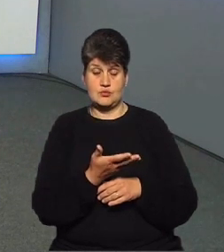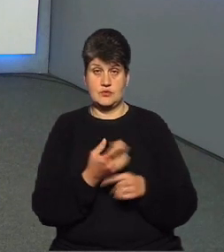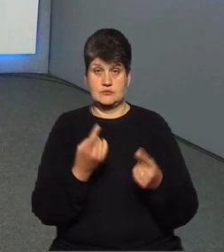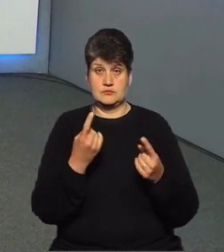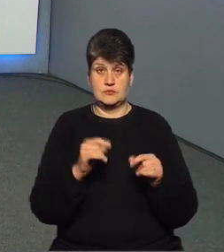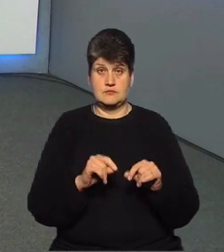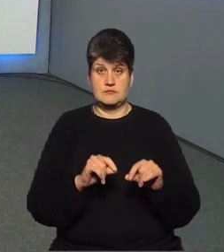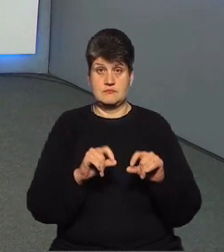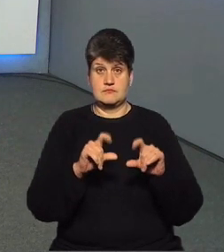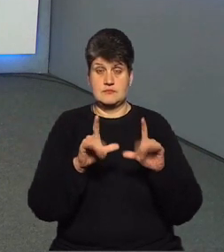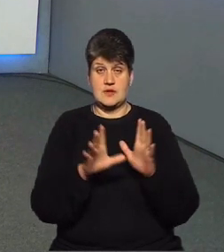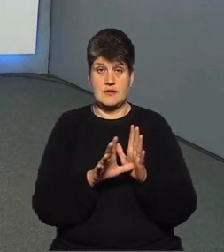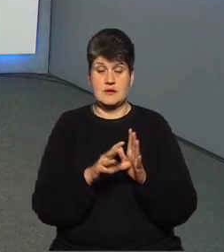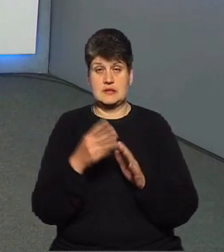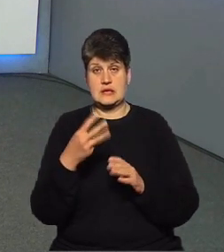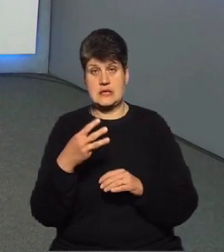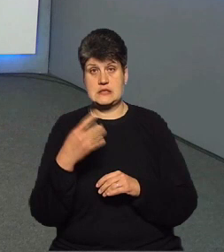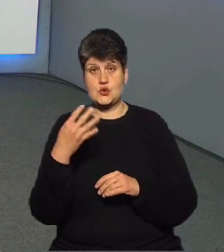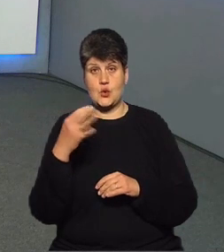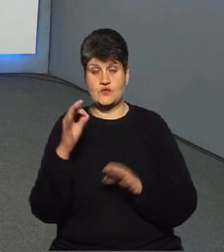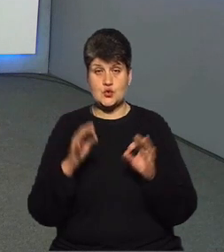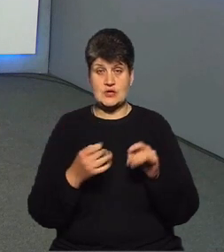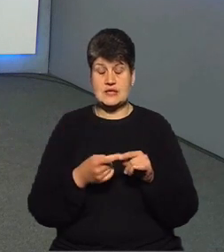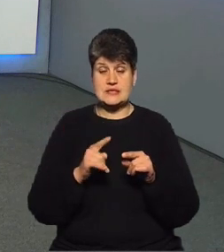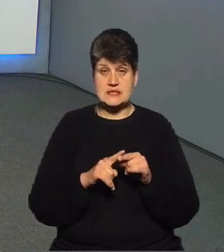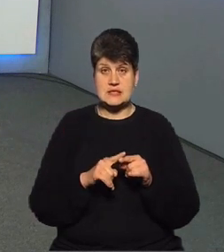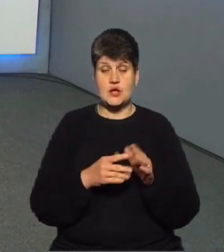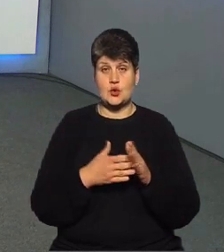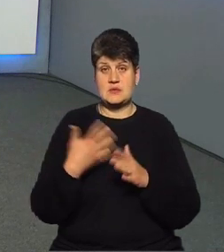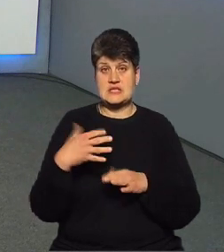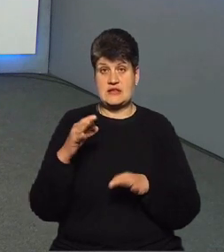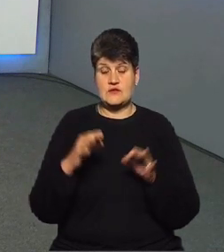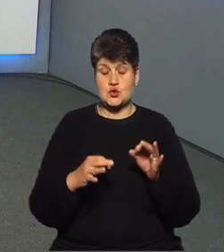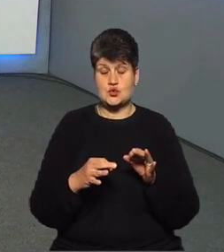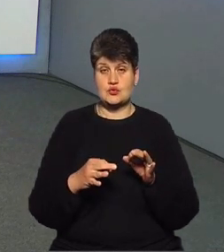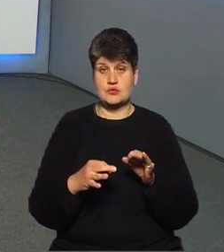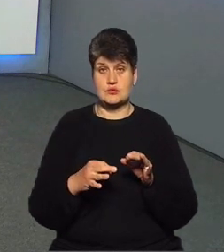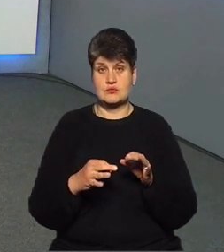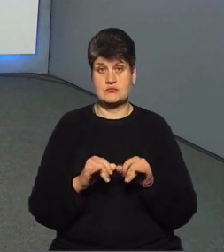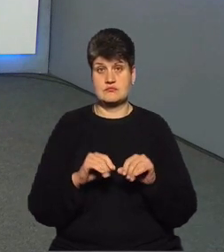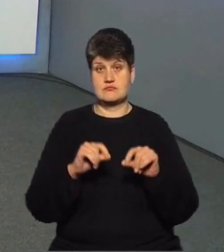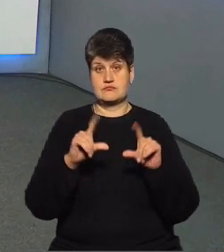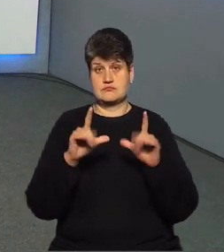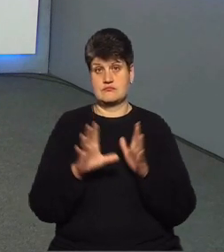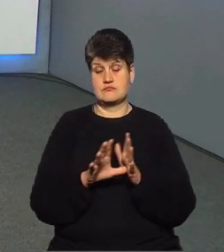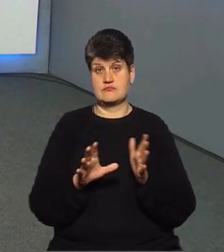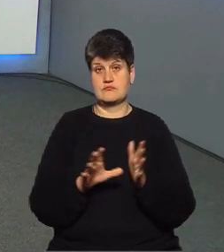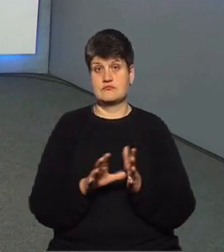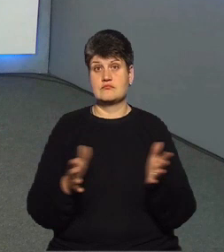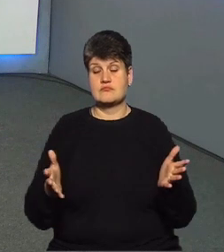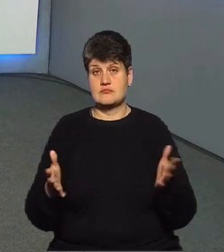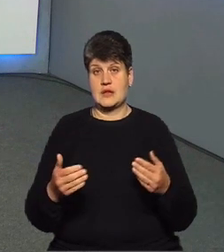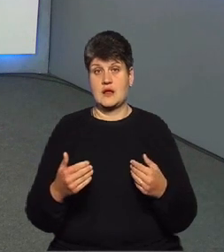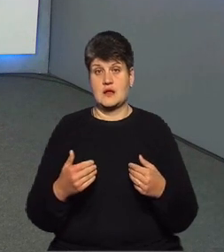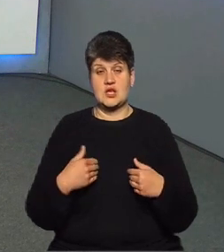там 30-40%, це навіть до 50% вартість постачання електроенергії зросла. І наразі вона ще не стабілізувалась,